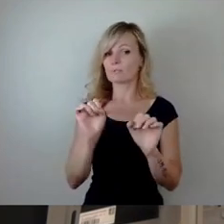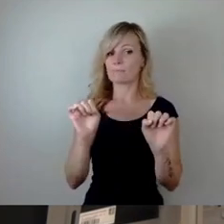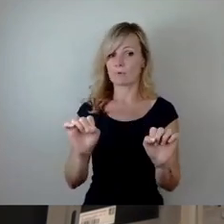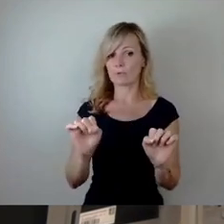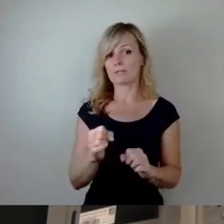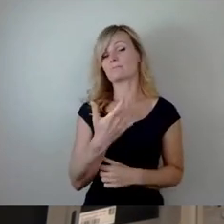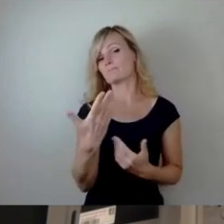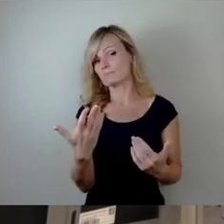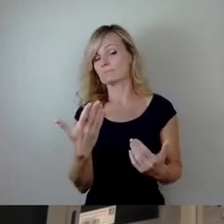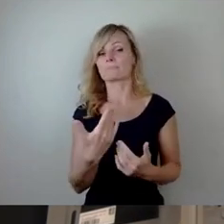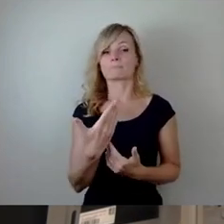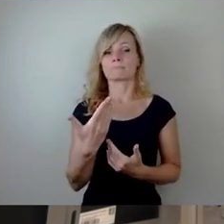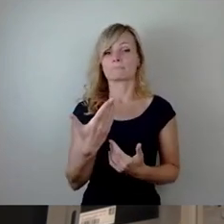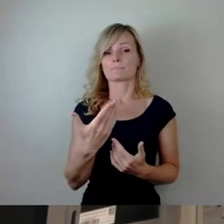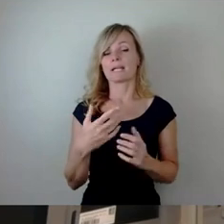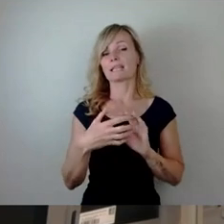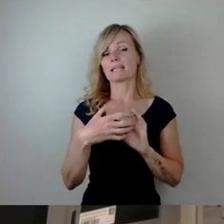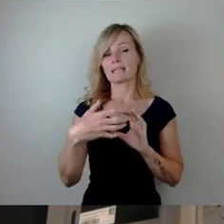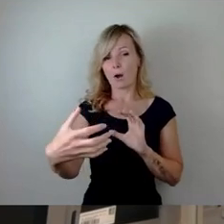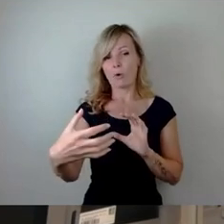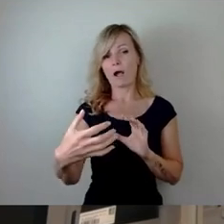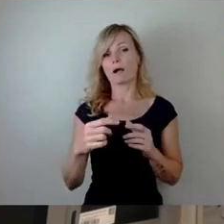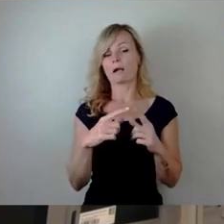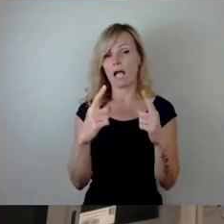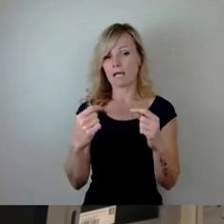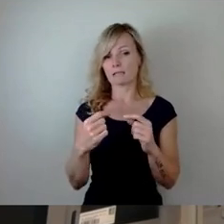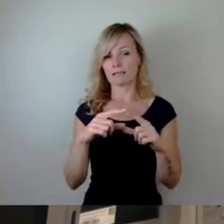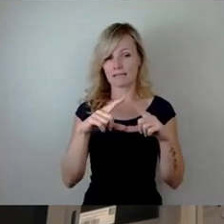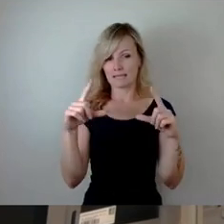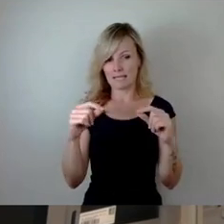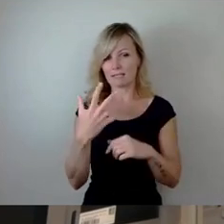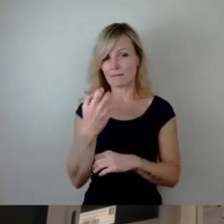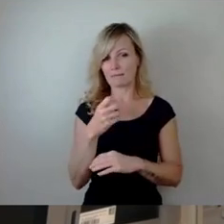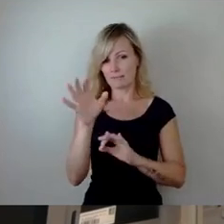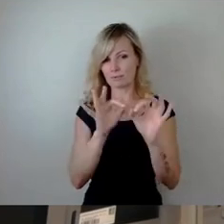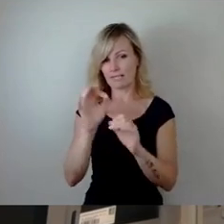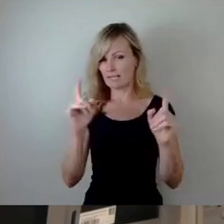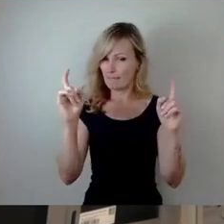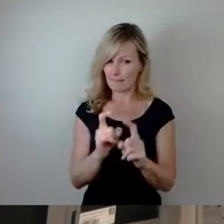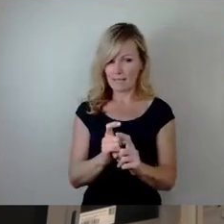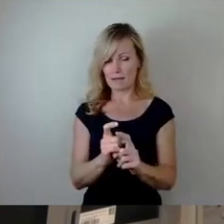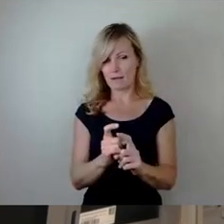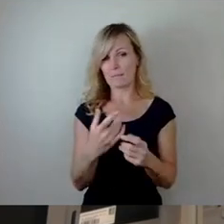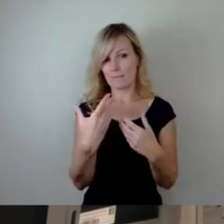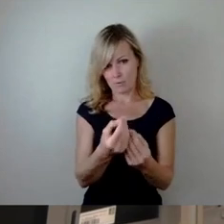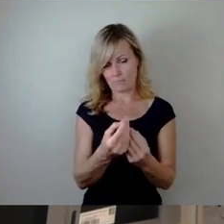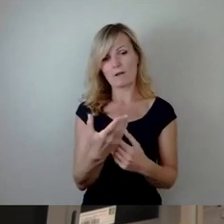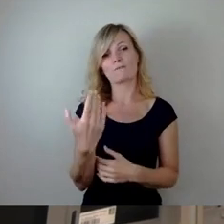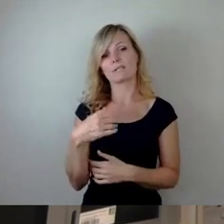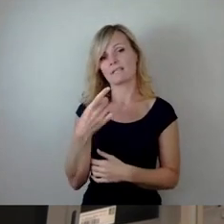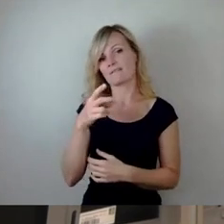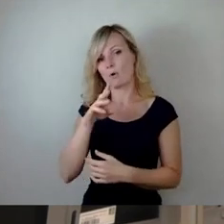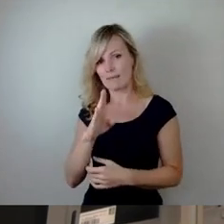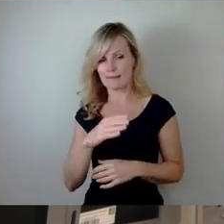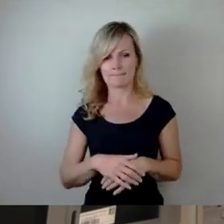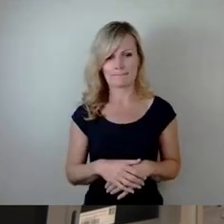Prozent verbilligtes Dauerkartenticket von der DVB zu bekommen. Das Sozialticket gibt es seit